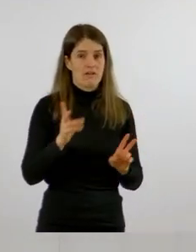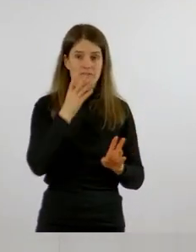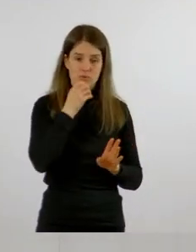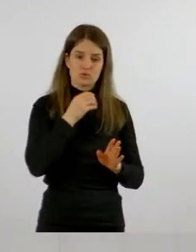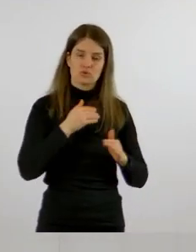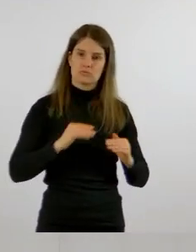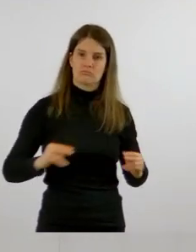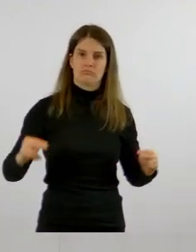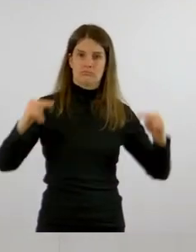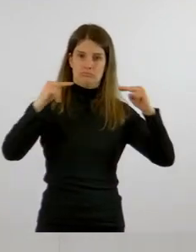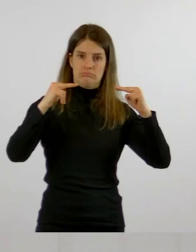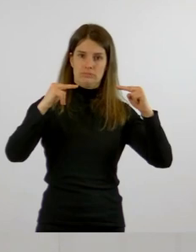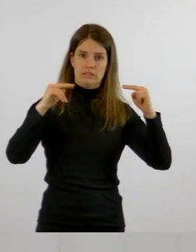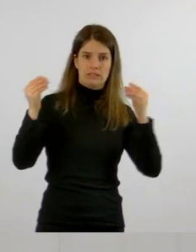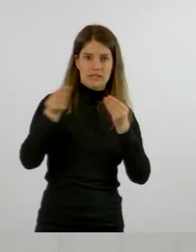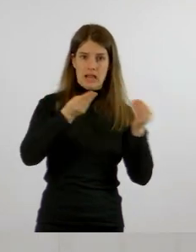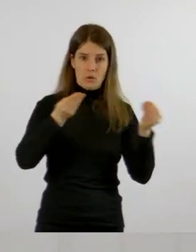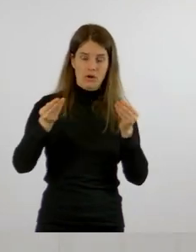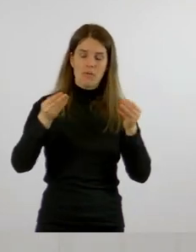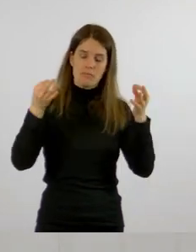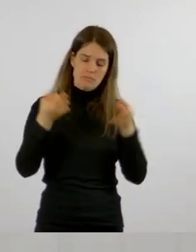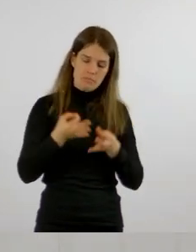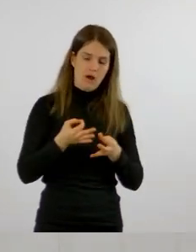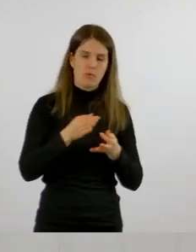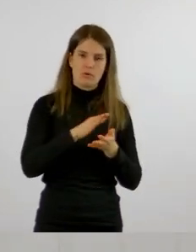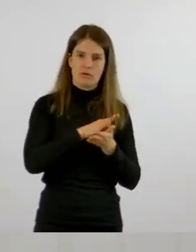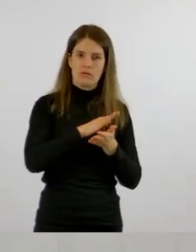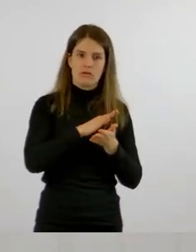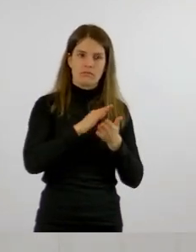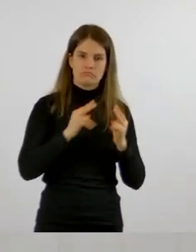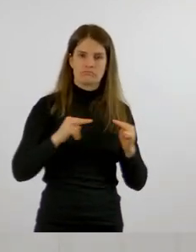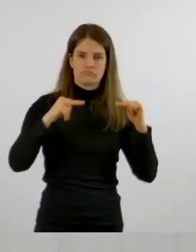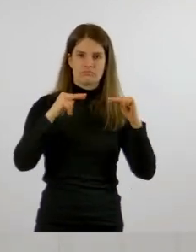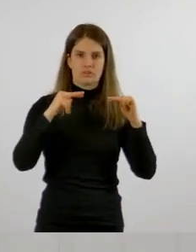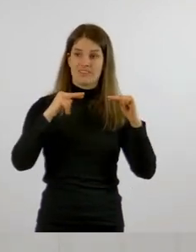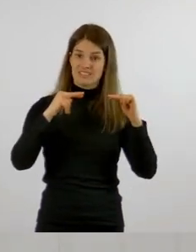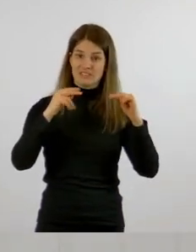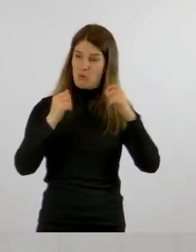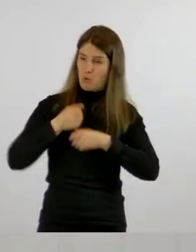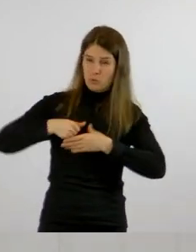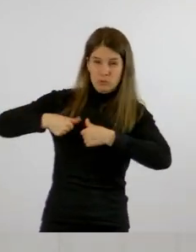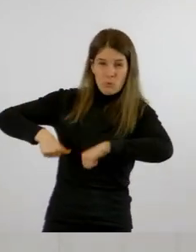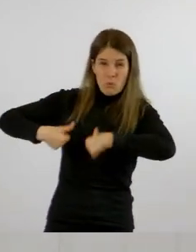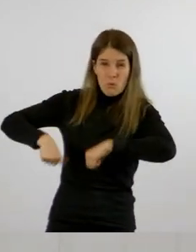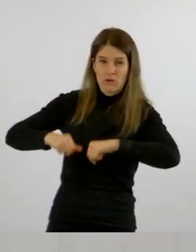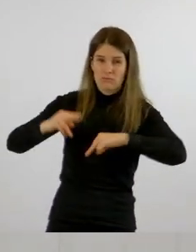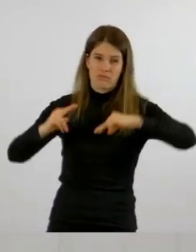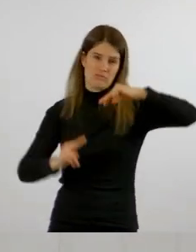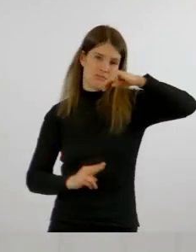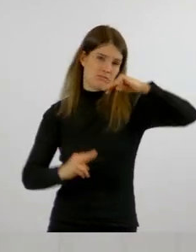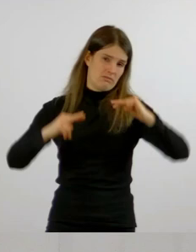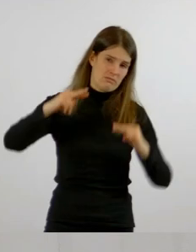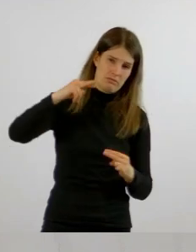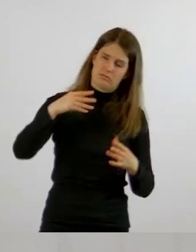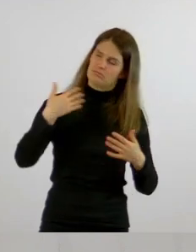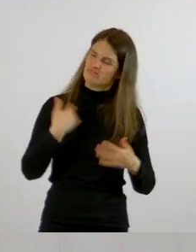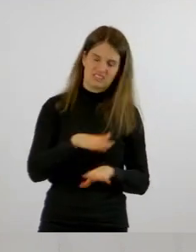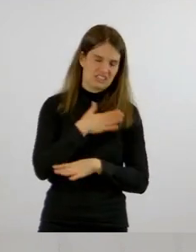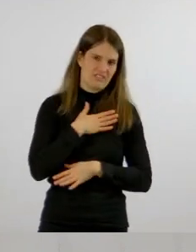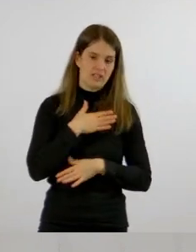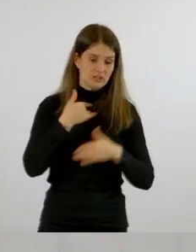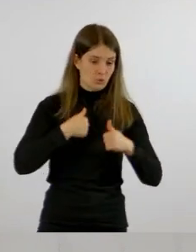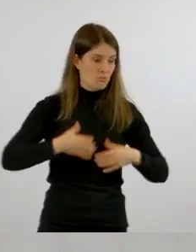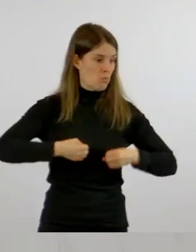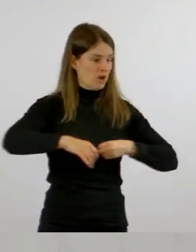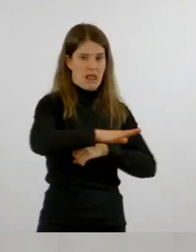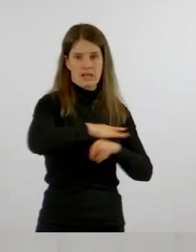Dialog, zu unterschiedlichen Meinungen gehört. Also das hat im Burgenlandkreis natürlich nichts zu